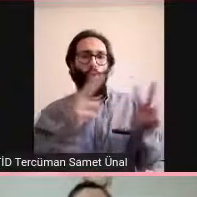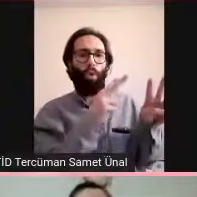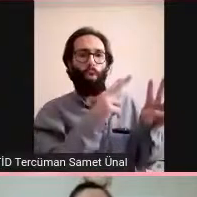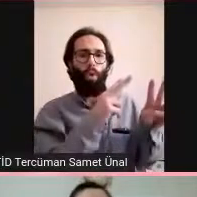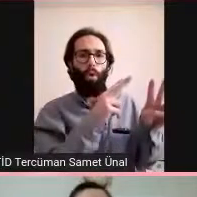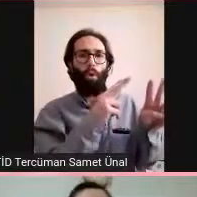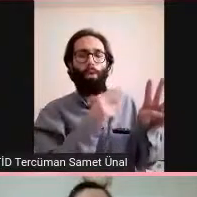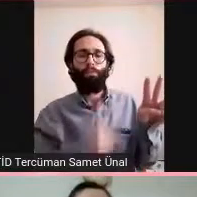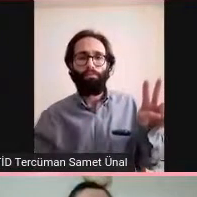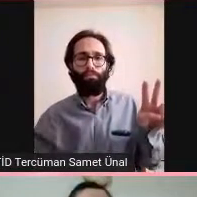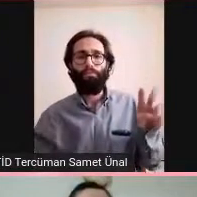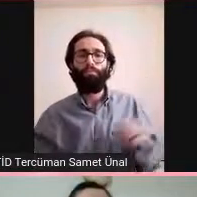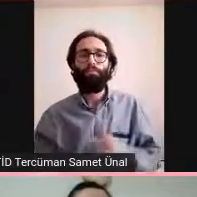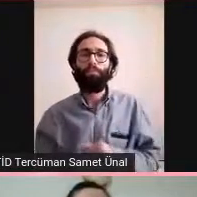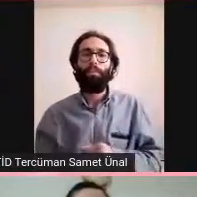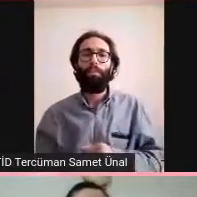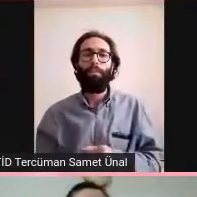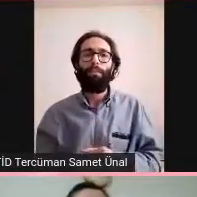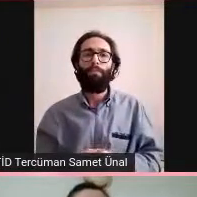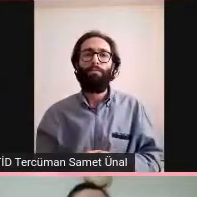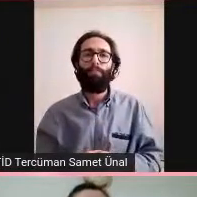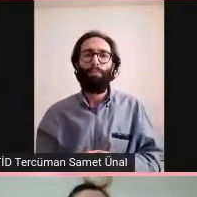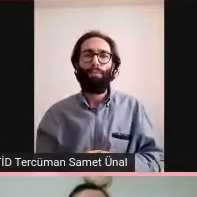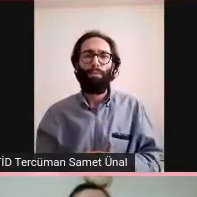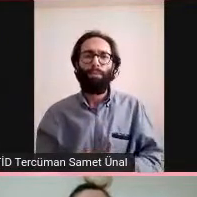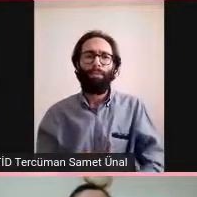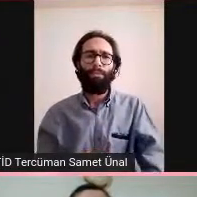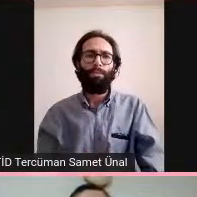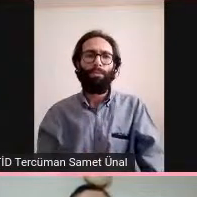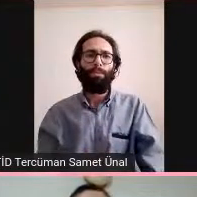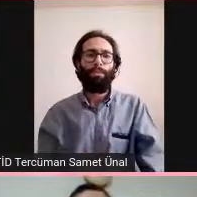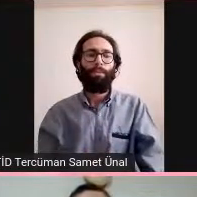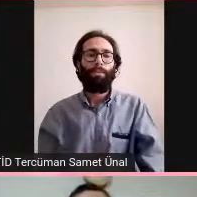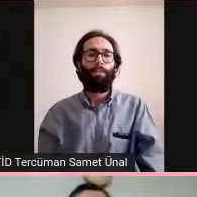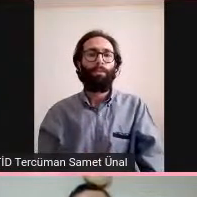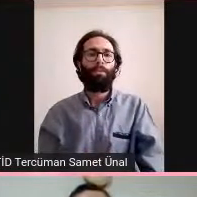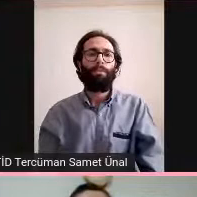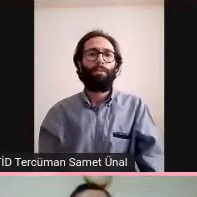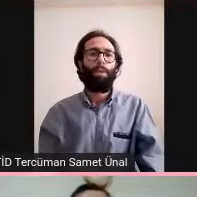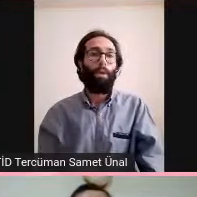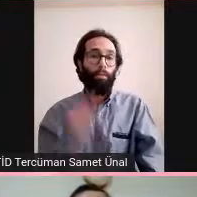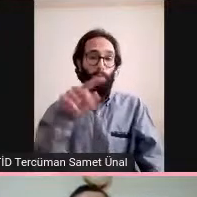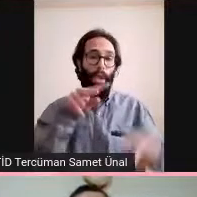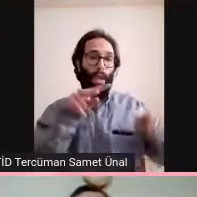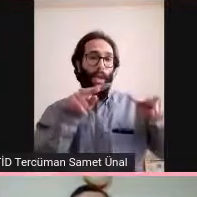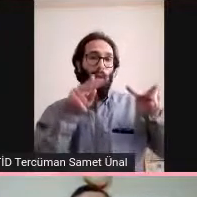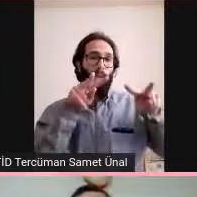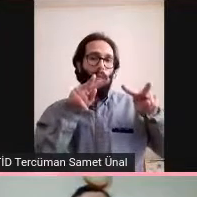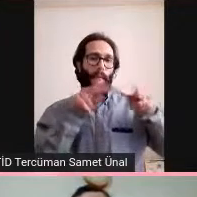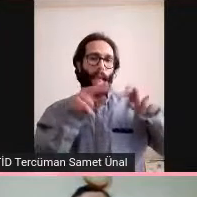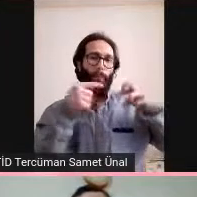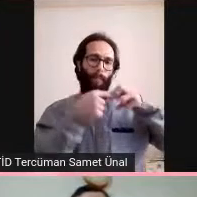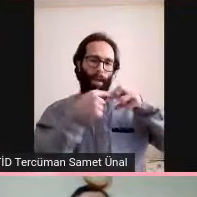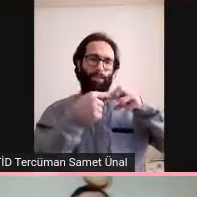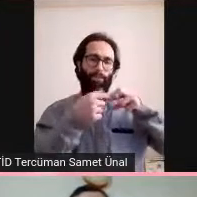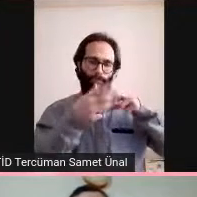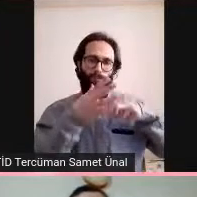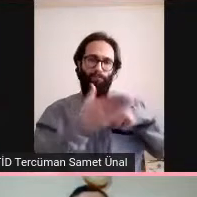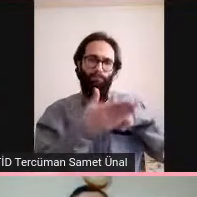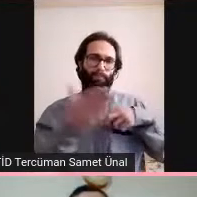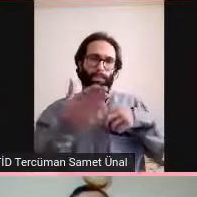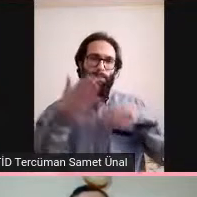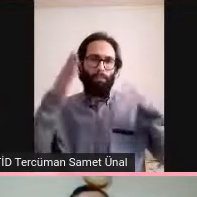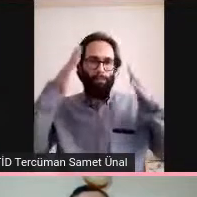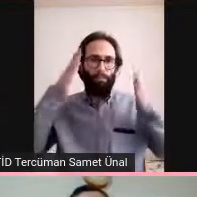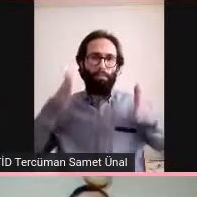Şurada resmi varmış. MR spektroskopinin kafasının bir tane koyu takıyorlar